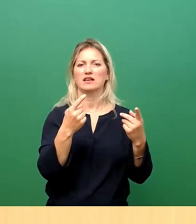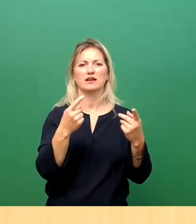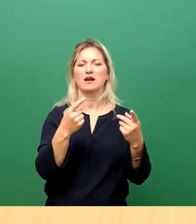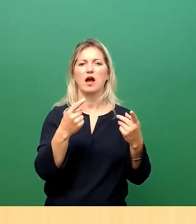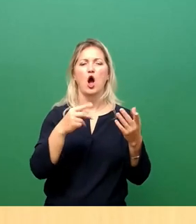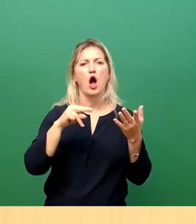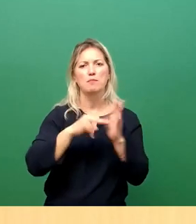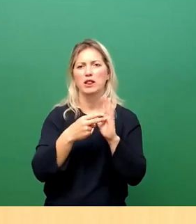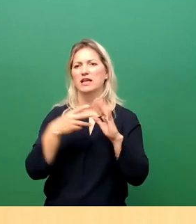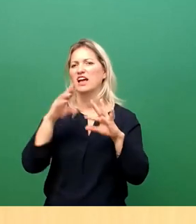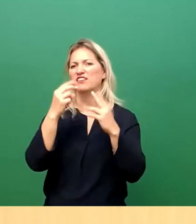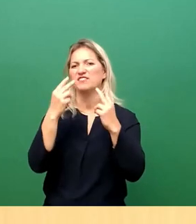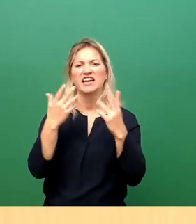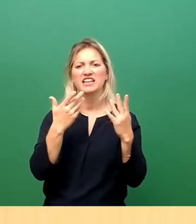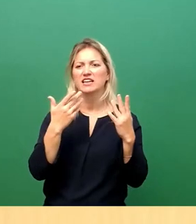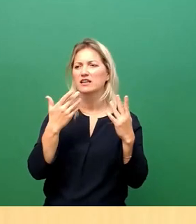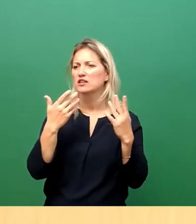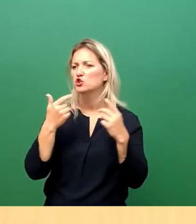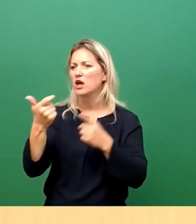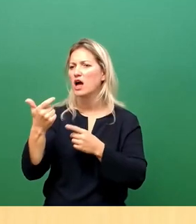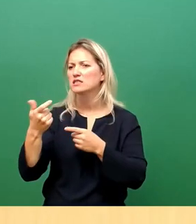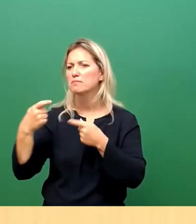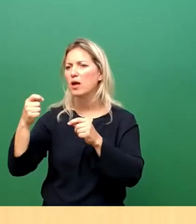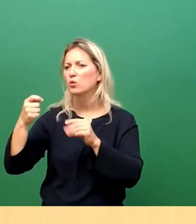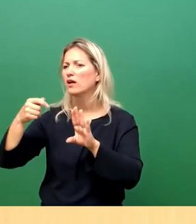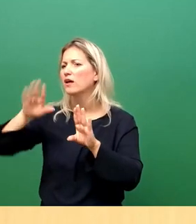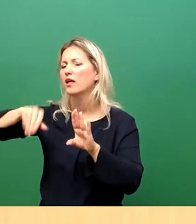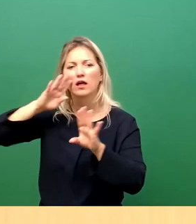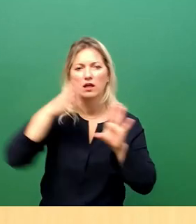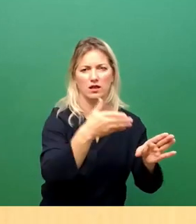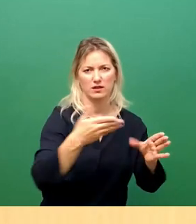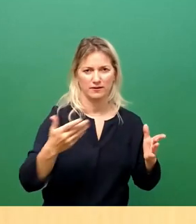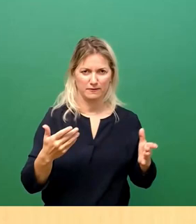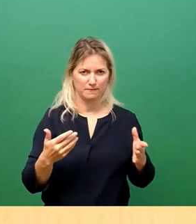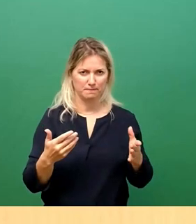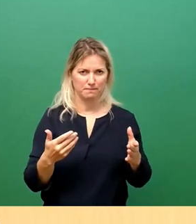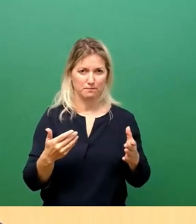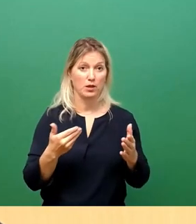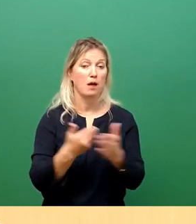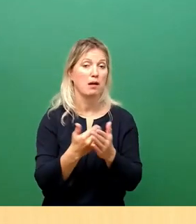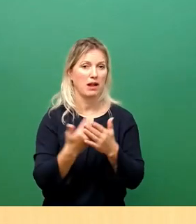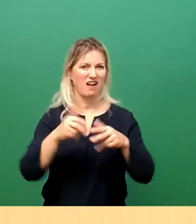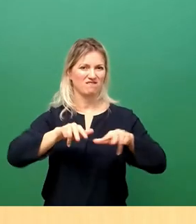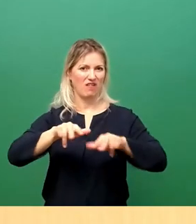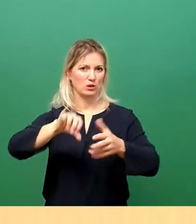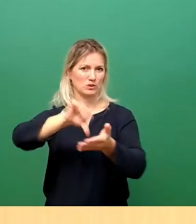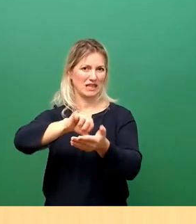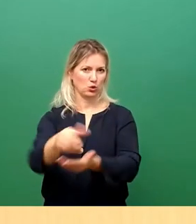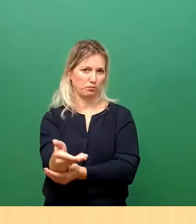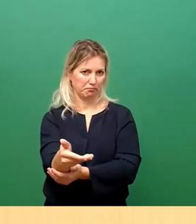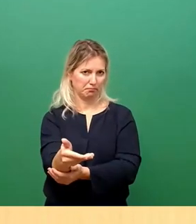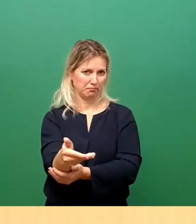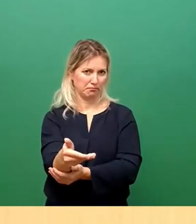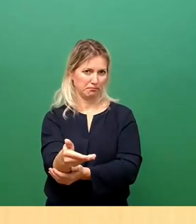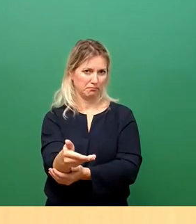gestrahlt haben. Zum Beispiel das Verwaltungszentrum. Das strahlt